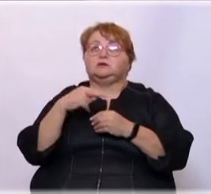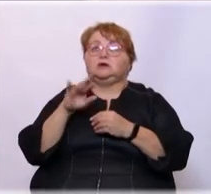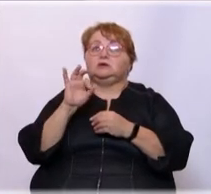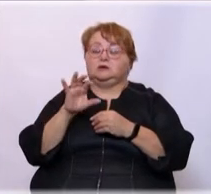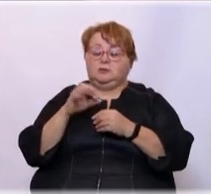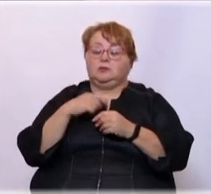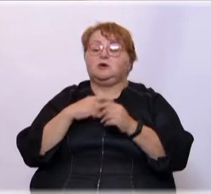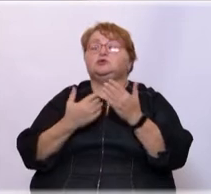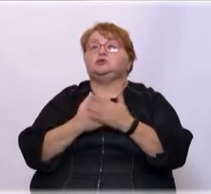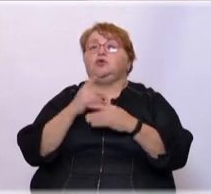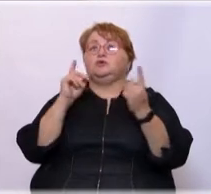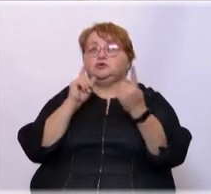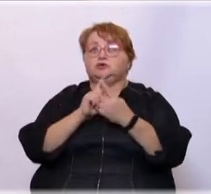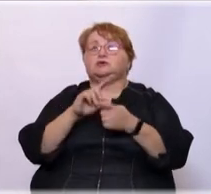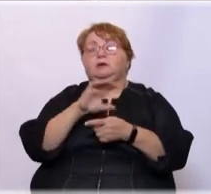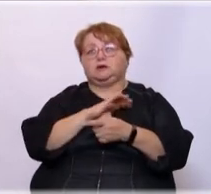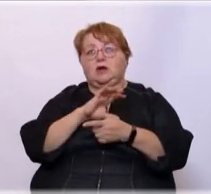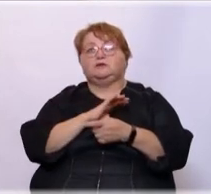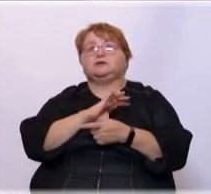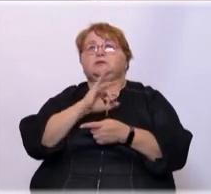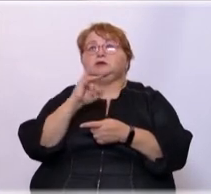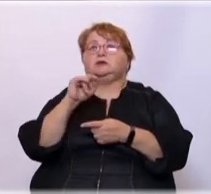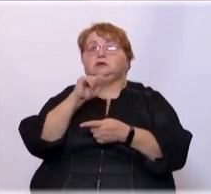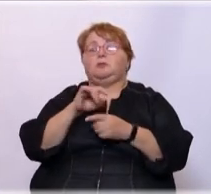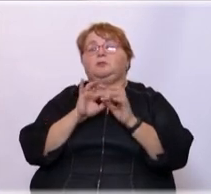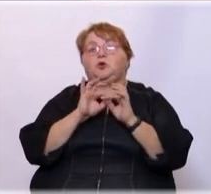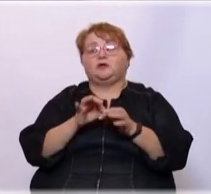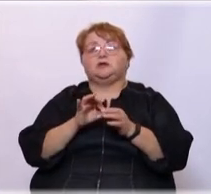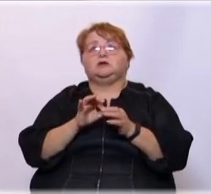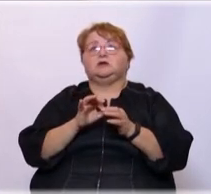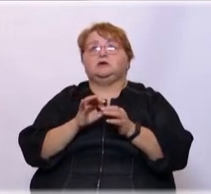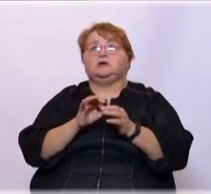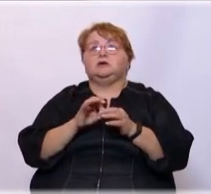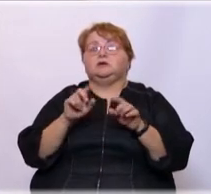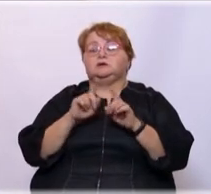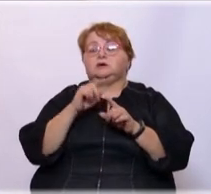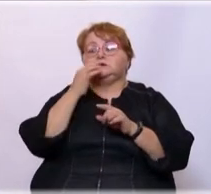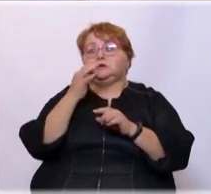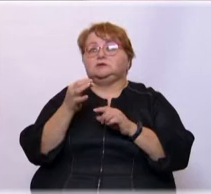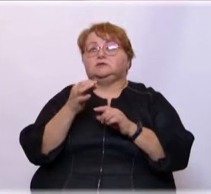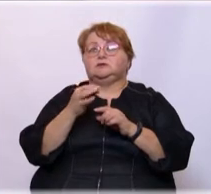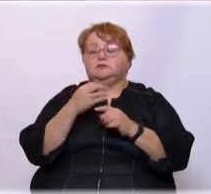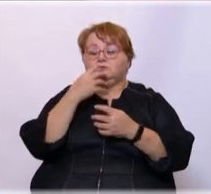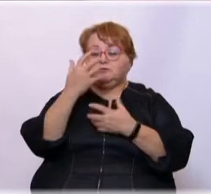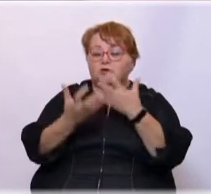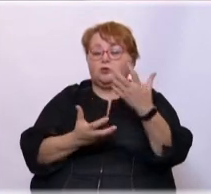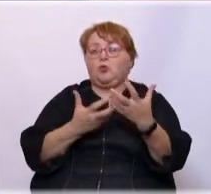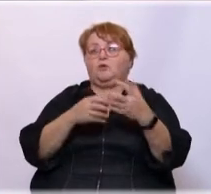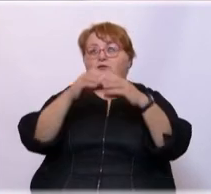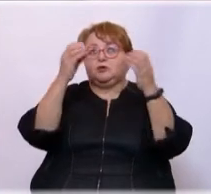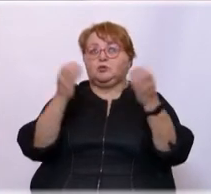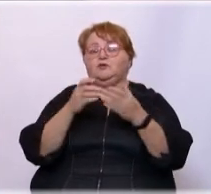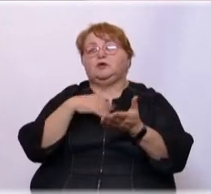встречались со «Спартаковцами», и там, значит, проводили, так сказать, возложение венков, там разговоры. Я